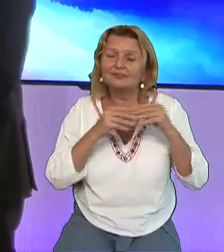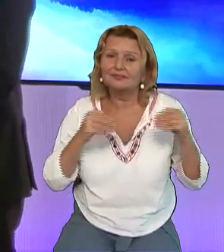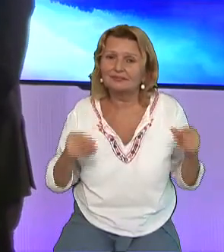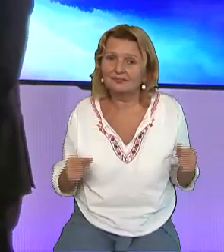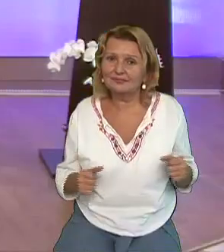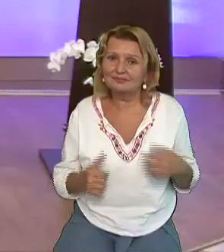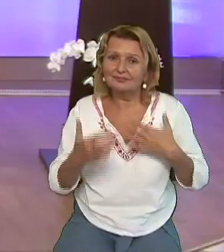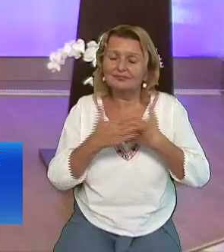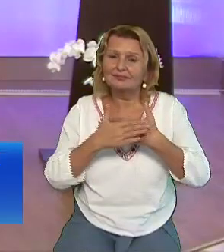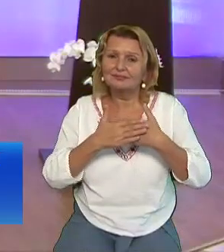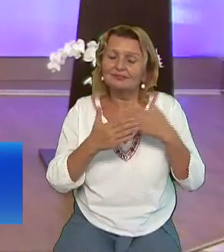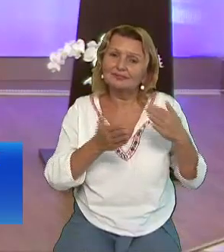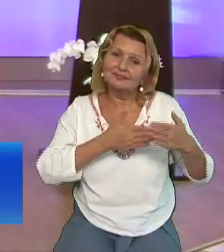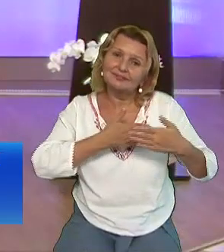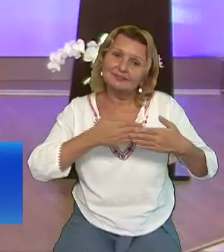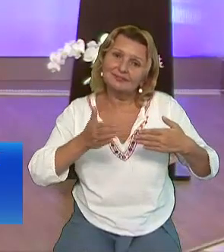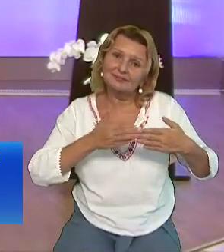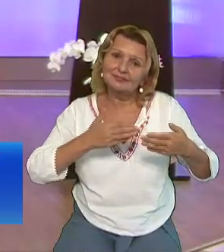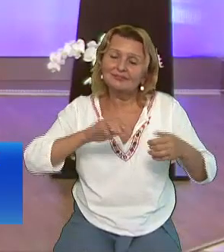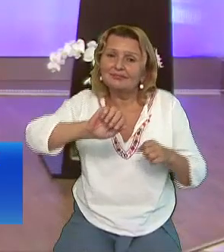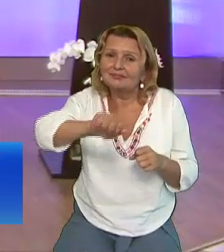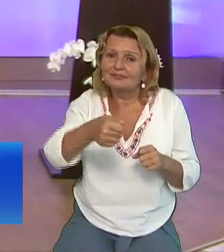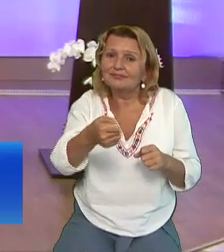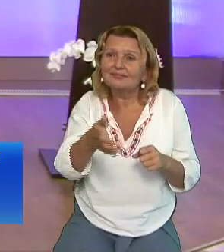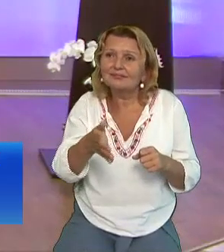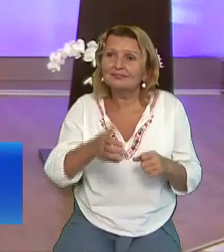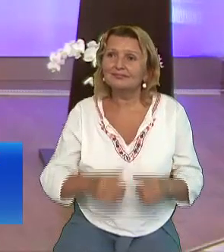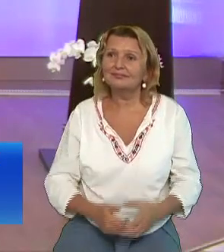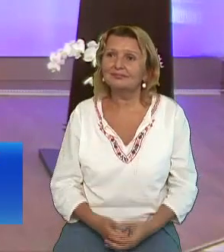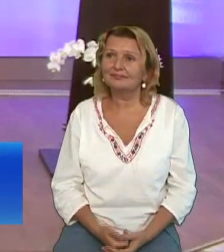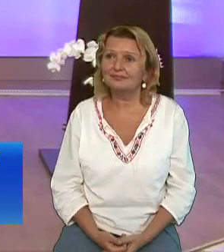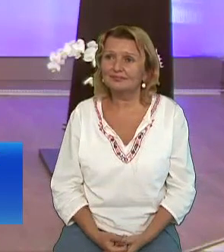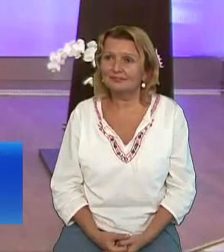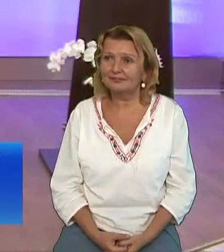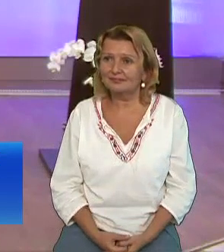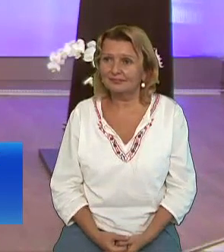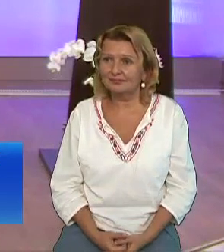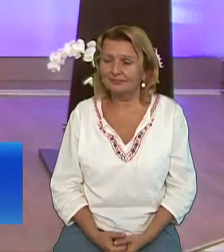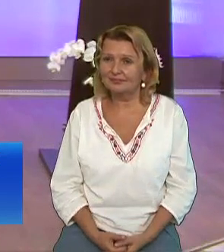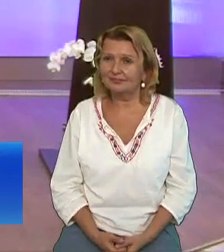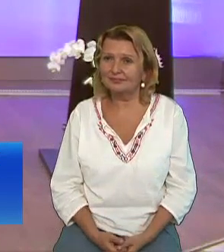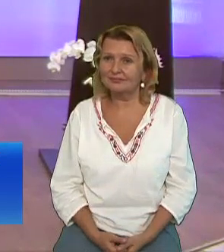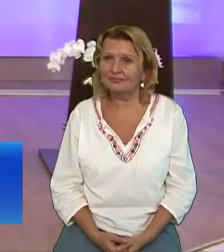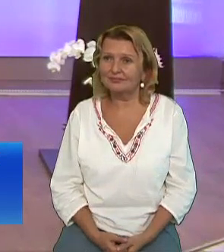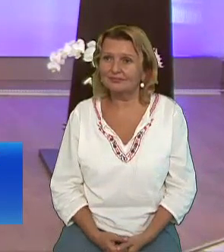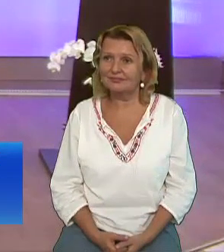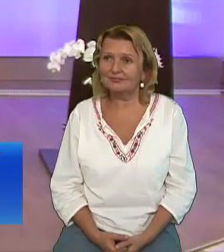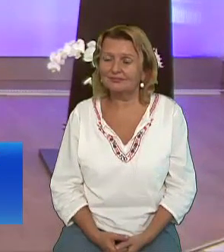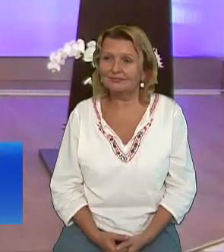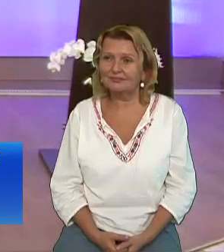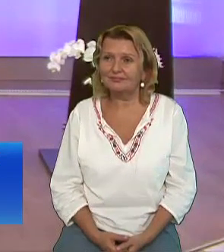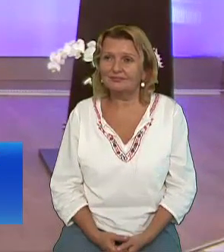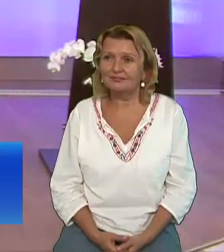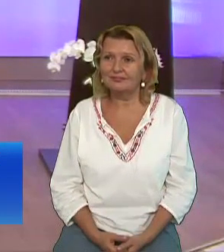Mai mici sunt bucurile Ca acum un sfert de veac